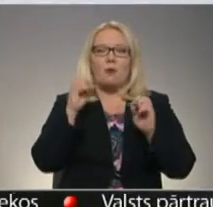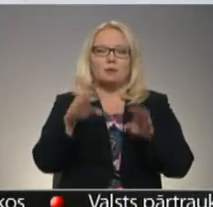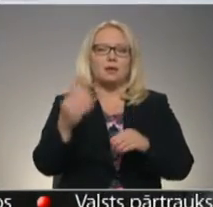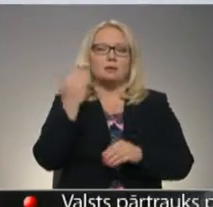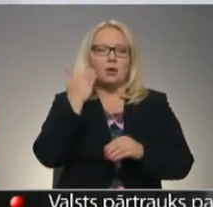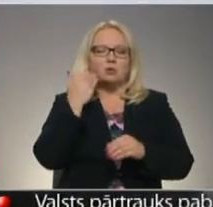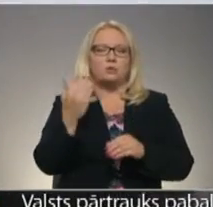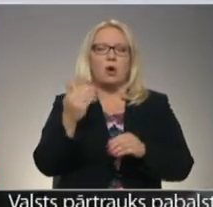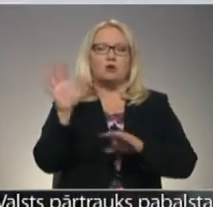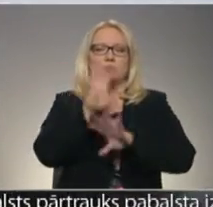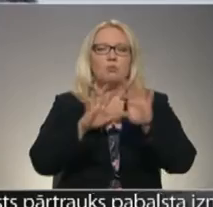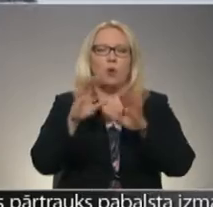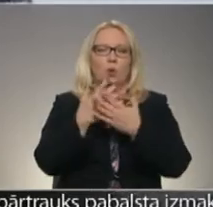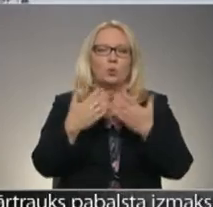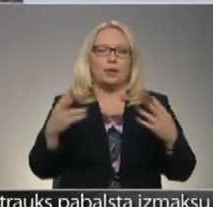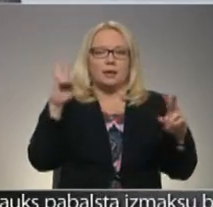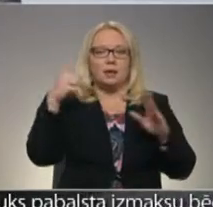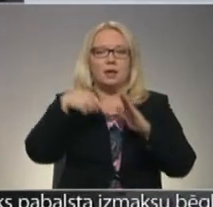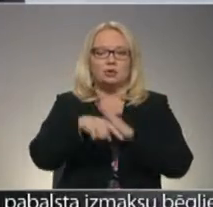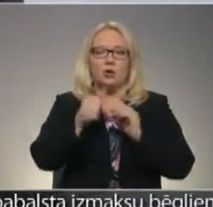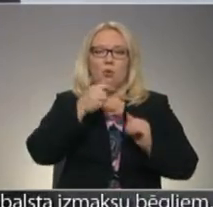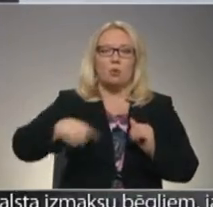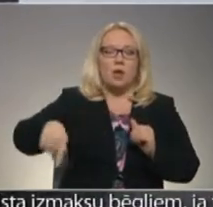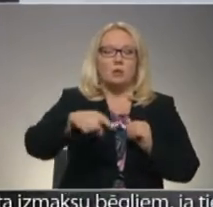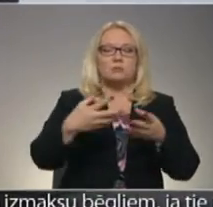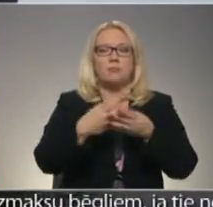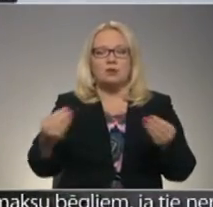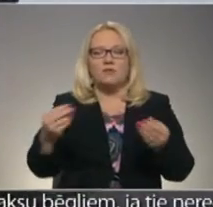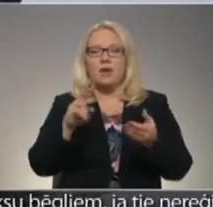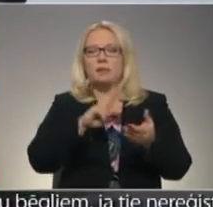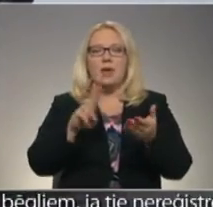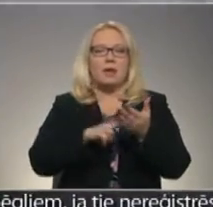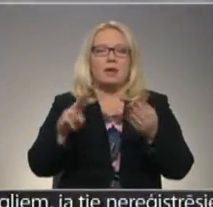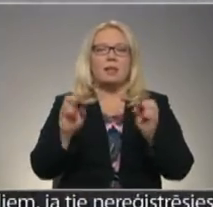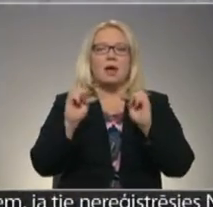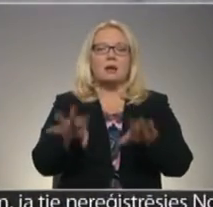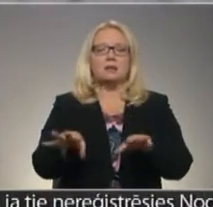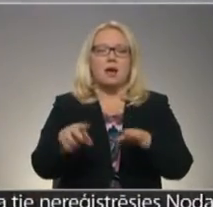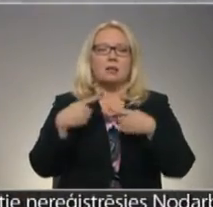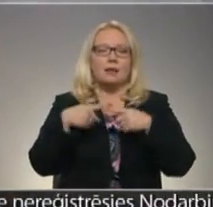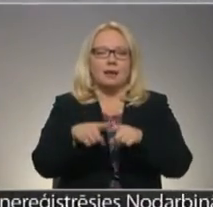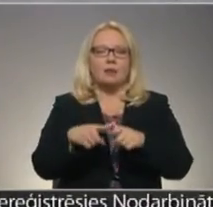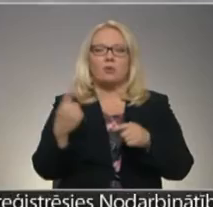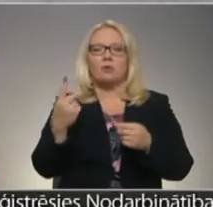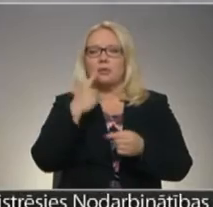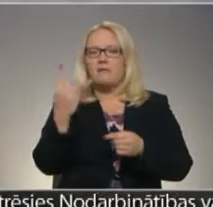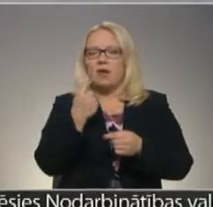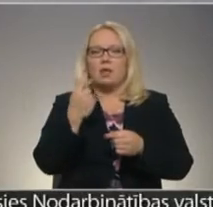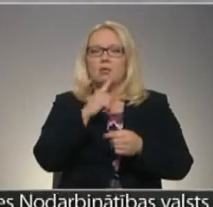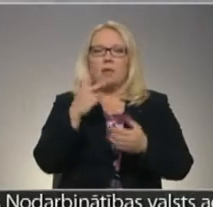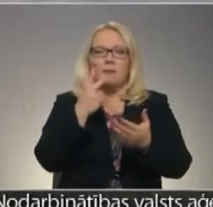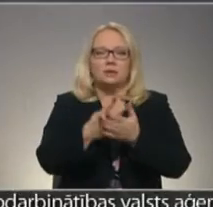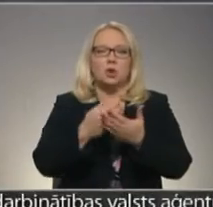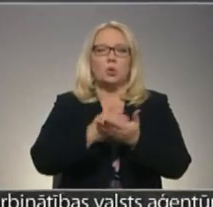saucamies Spoku tīkli. Iekšējos ūdeņos pazaudēta vai nelegāli atstāta zvejas rīki, kuri neviena nepieskatīti turpina